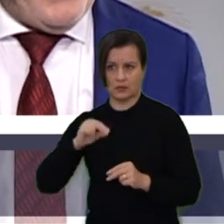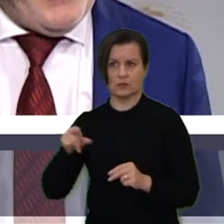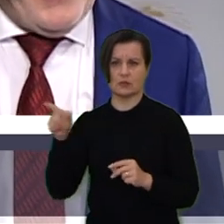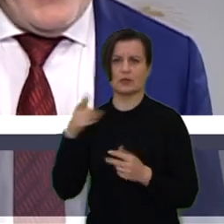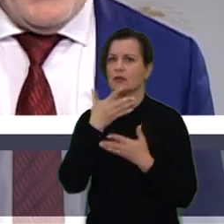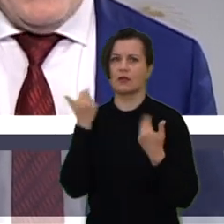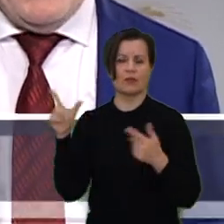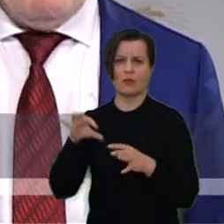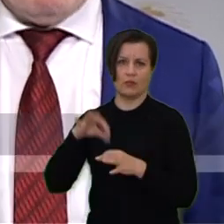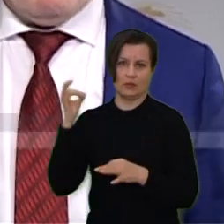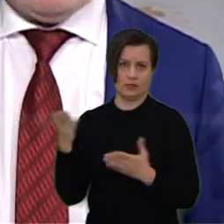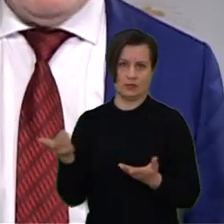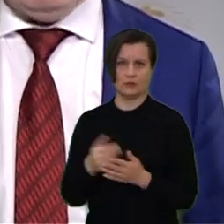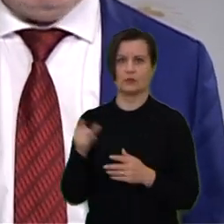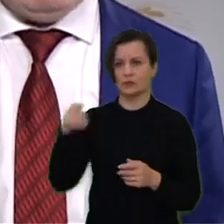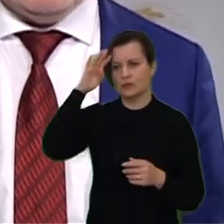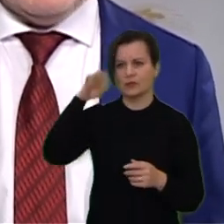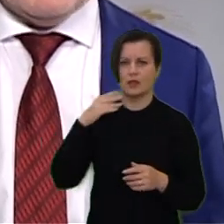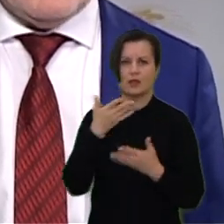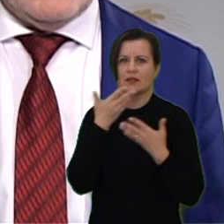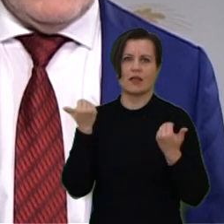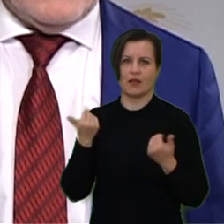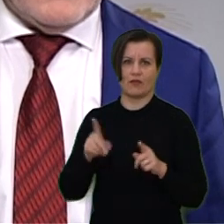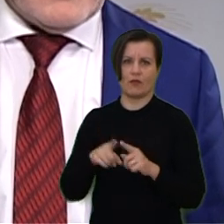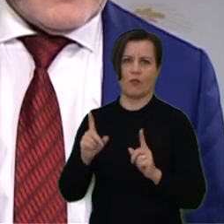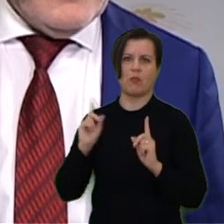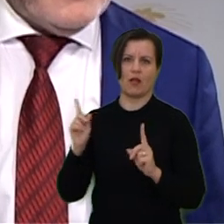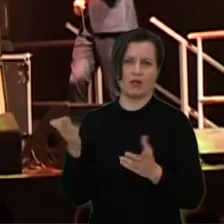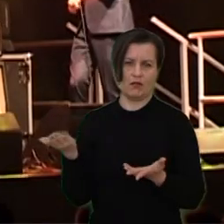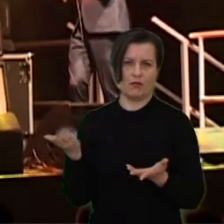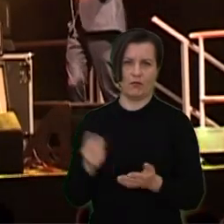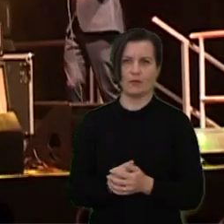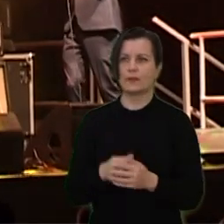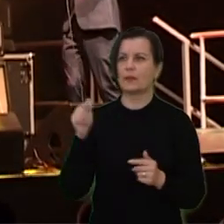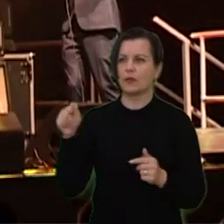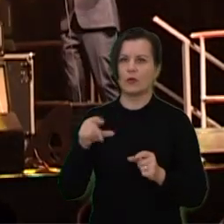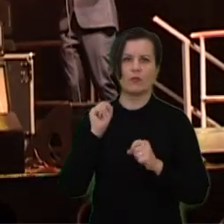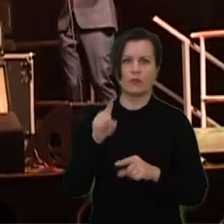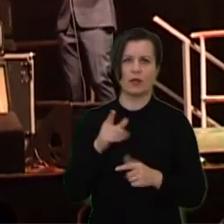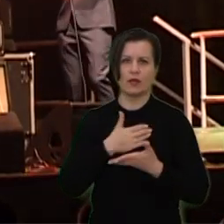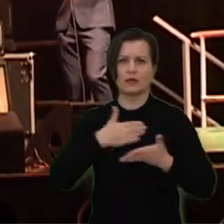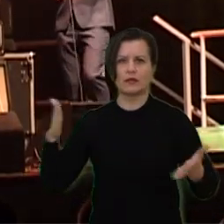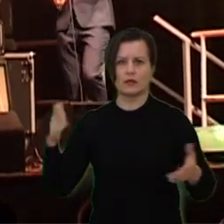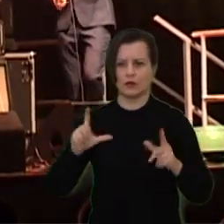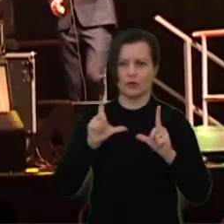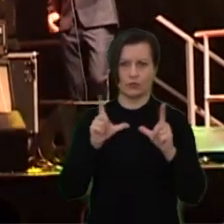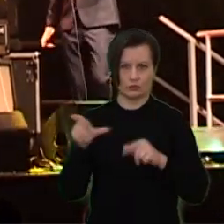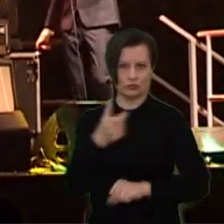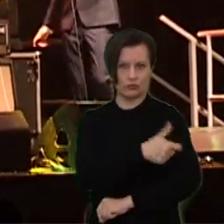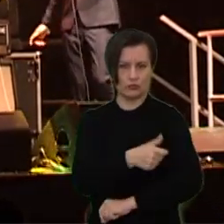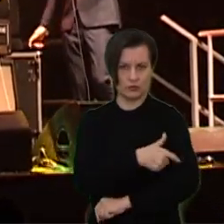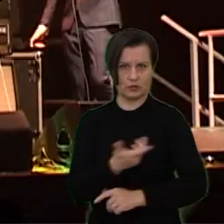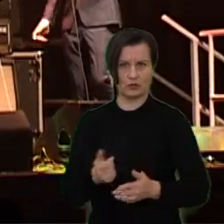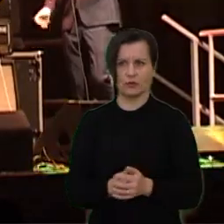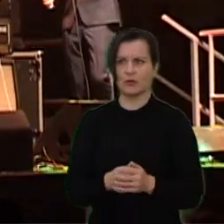jiemų. Taip, taip, kad su tėte nėra palauk. Ir daug į pareigojimų tokio didelio ūkio ševininkį?